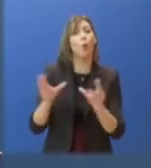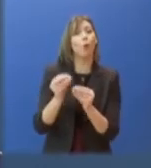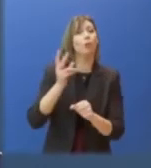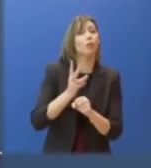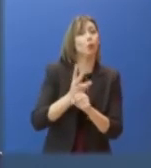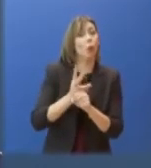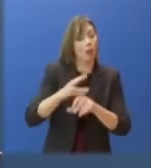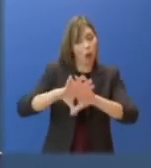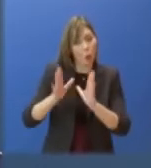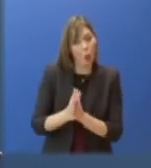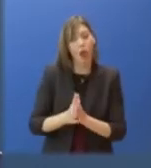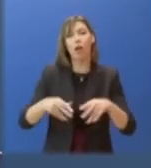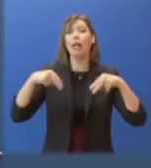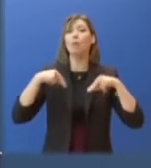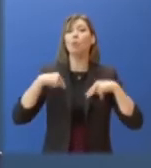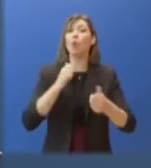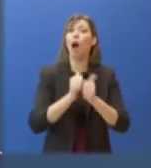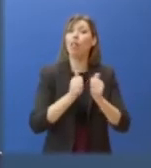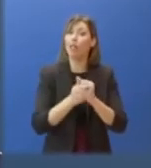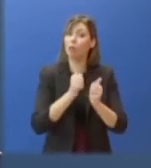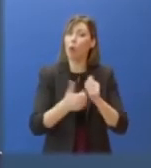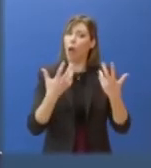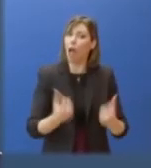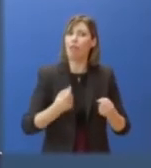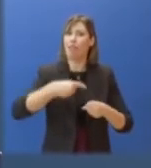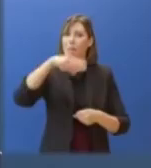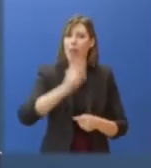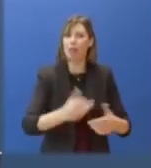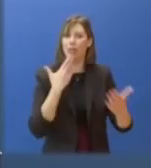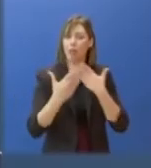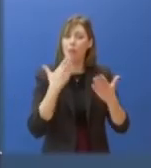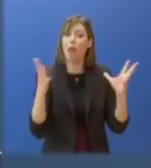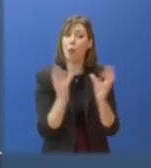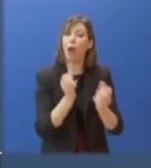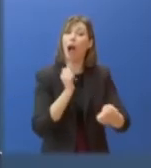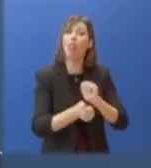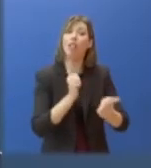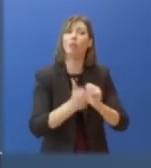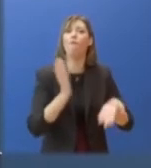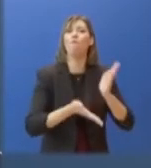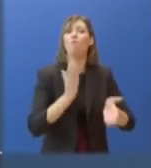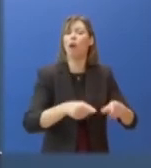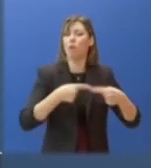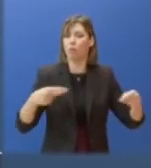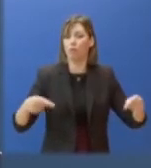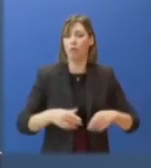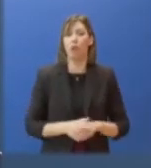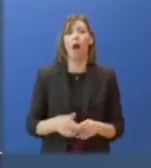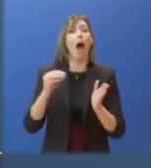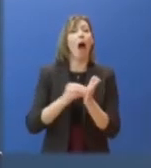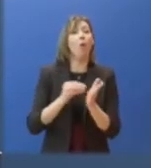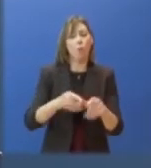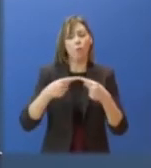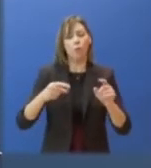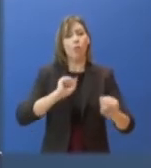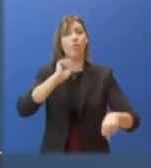και της κακοποίησης στον αθλητισμό. Παράλληλα, καταρτίζεται εθνικό σχέδιο δράσης για την προστασία των παιδιών από τη σεξουαλική κακοποίηση